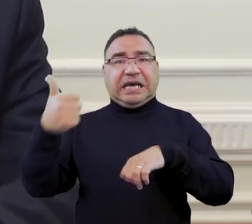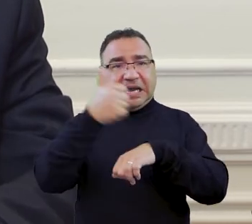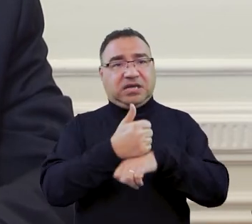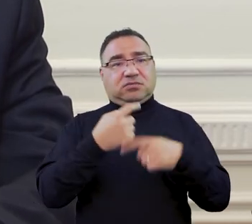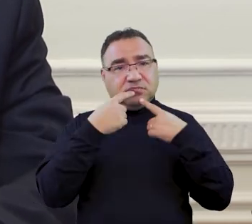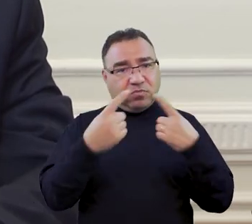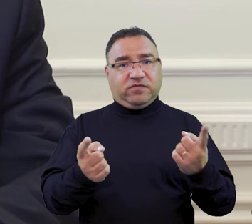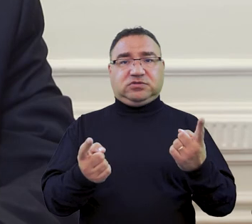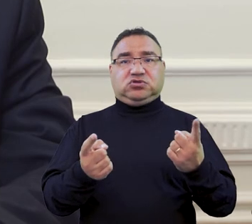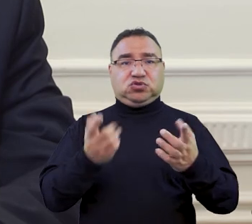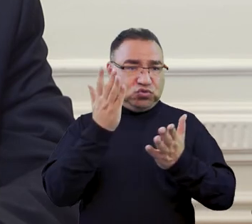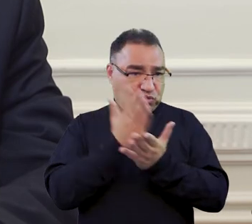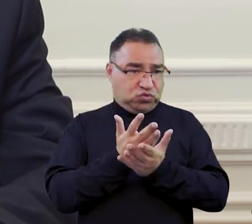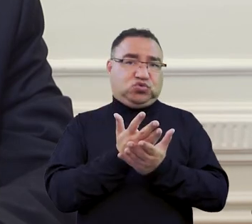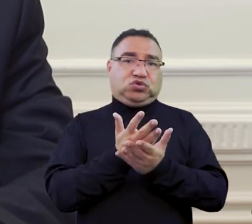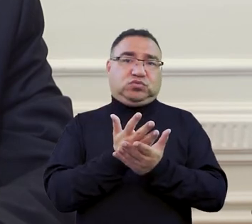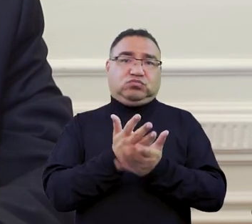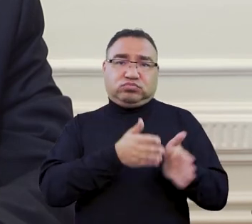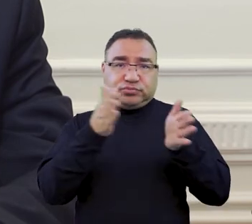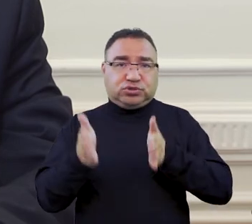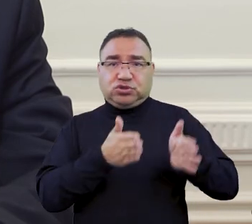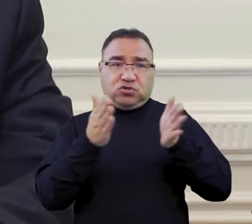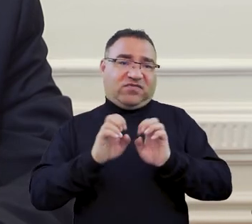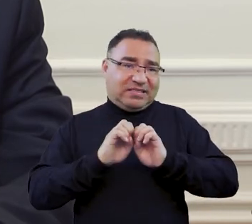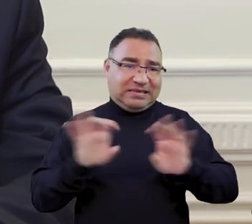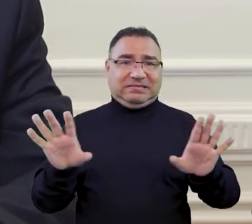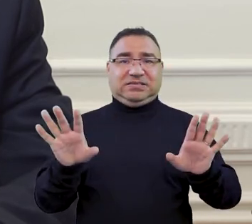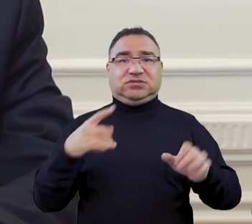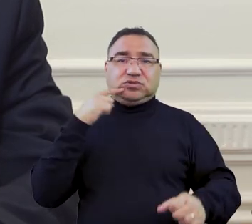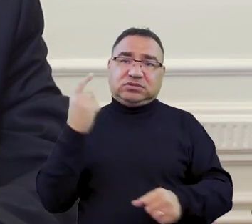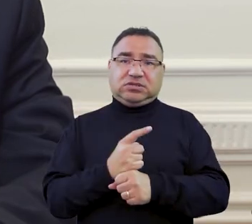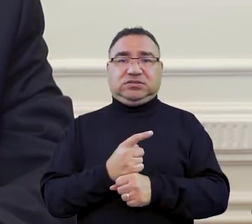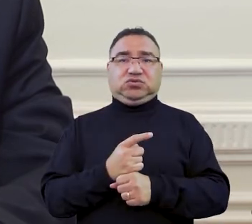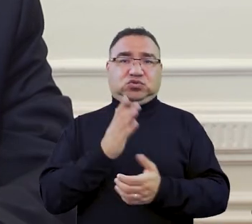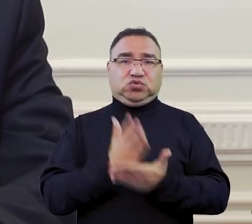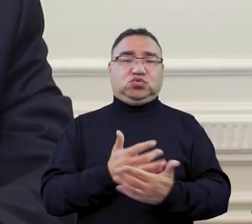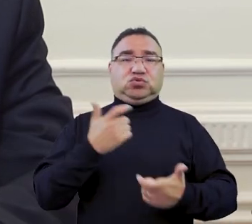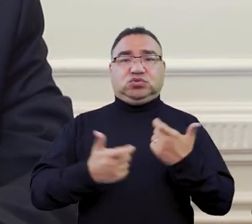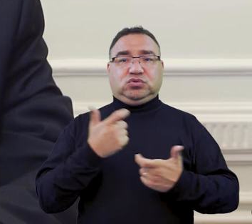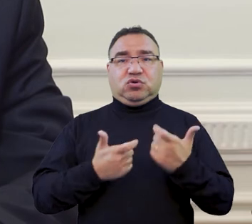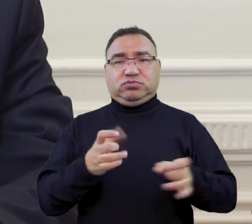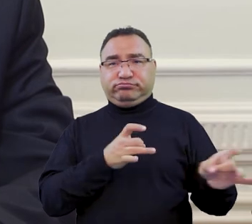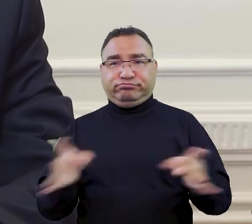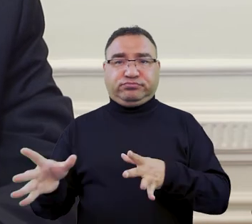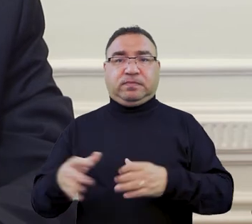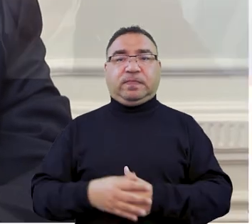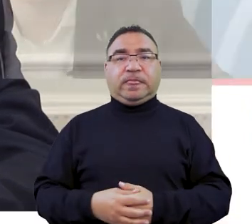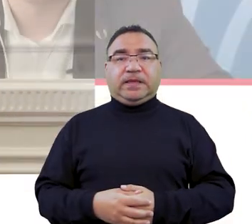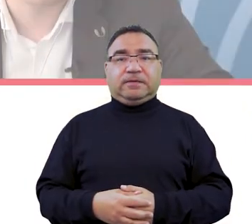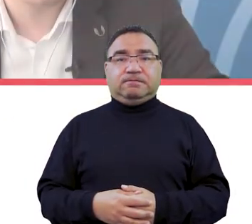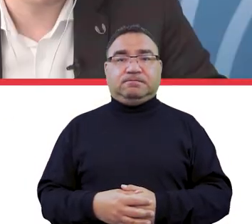pokazujący, że wszystko jest przygotowane, jasne, żeby te decyzje mogły natychmiast zapadać.